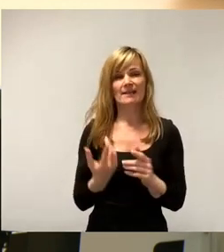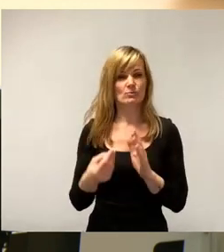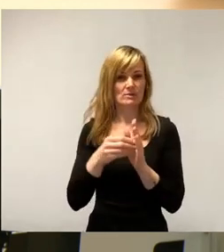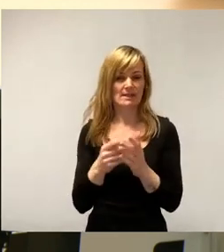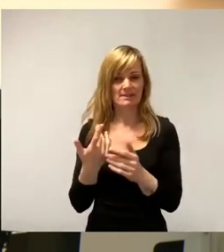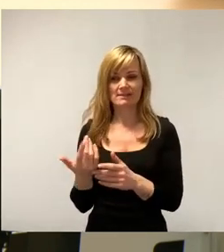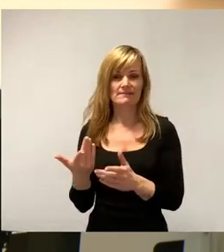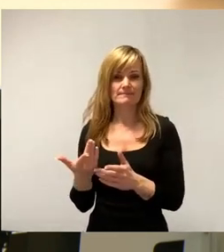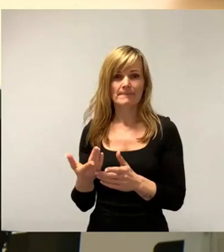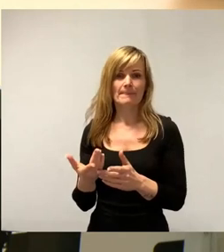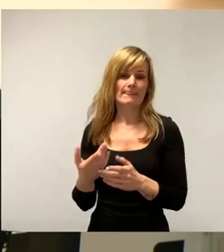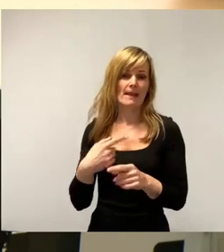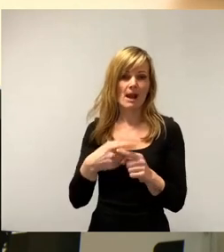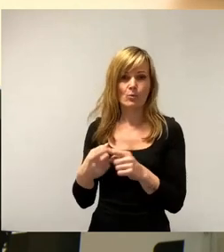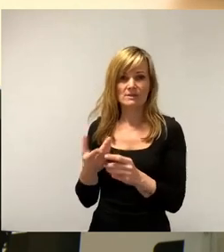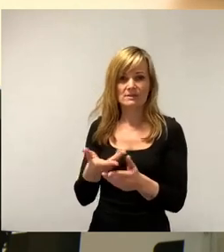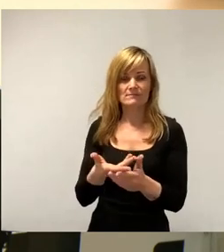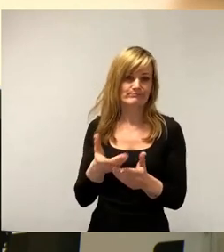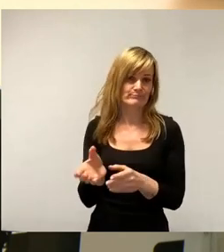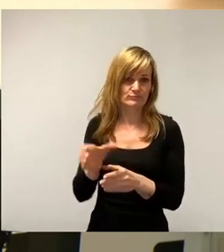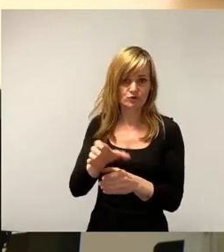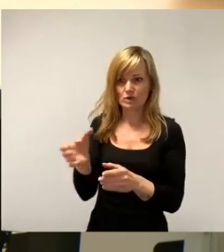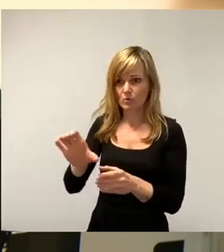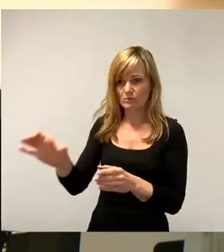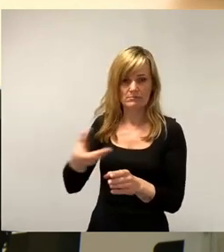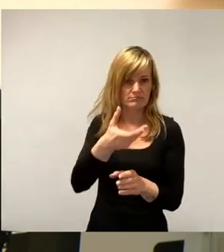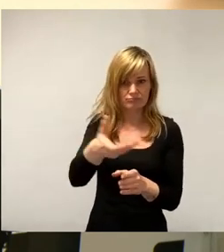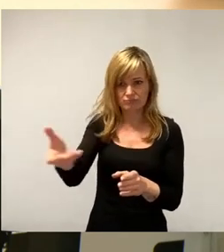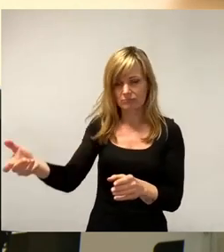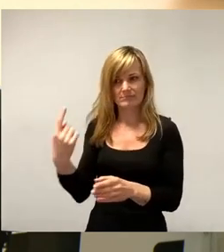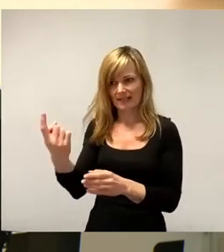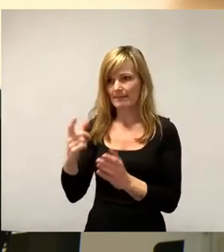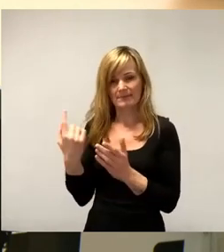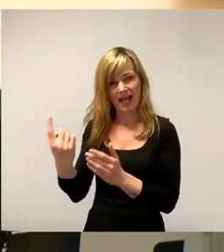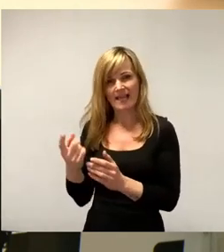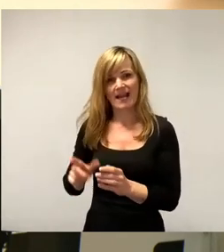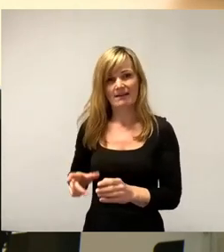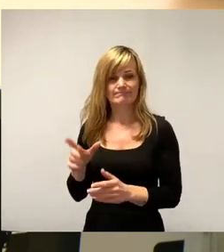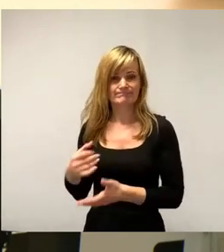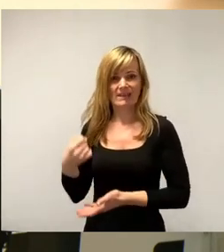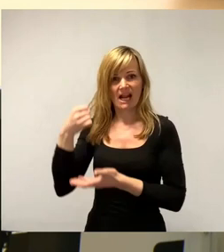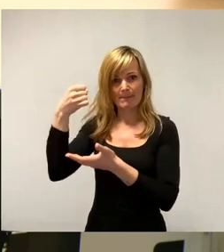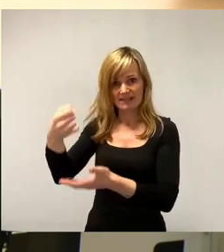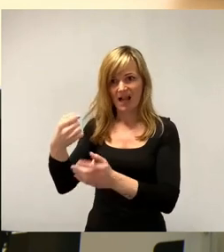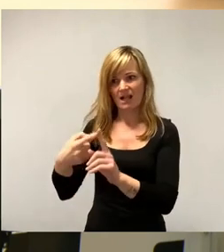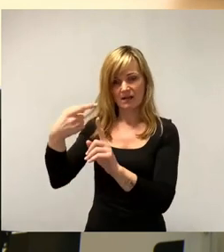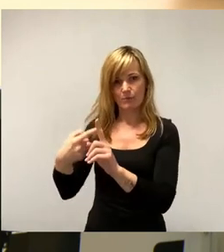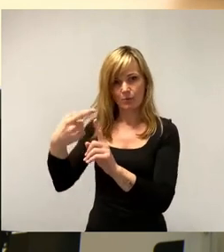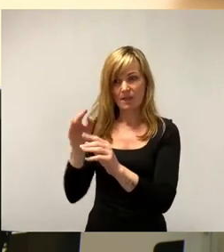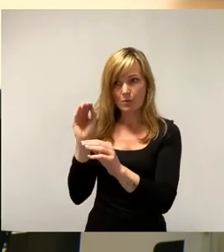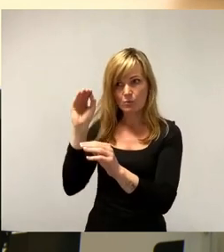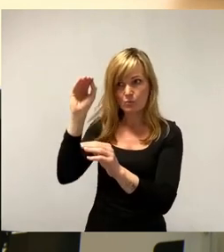noch leistet, weil eben diese Eigenkapitalquote, die da festgelegt wurde, noch nicht überschritten wurde.